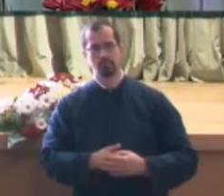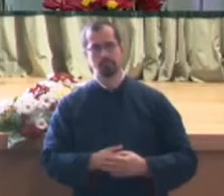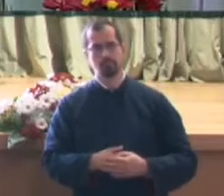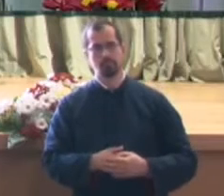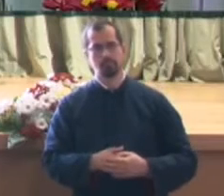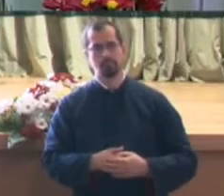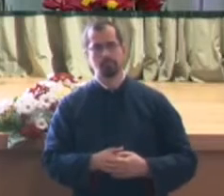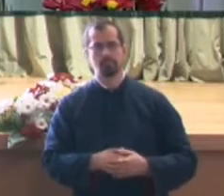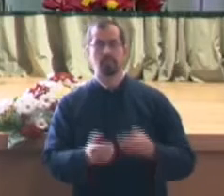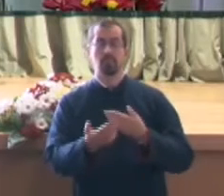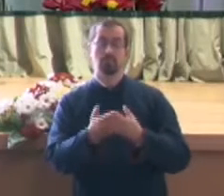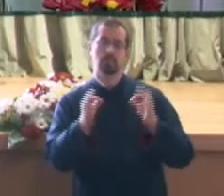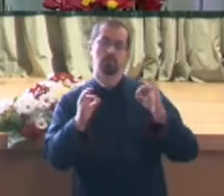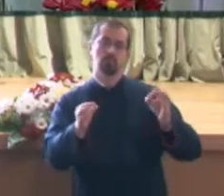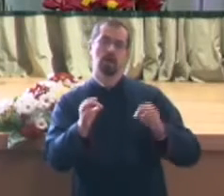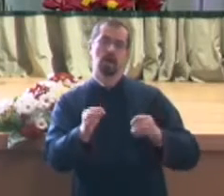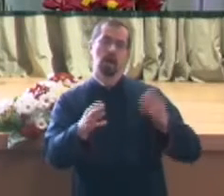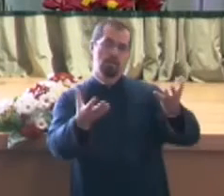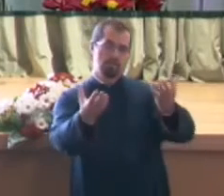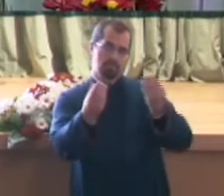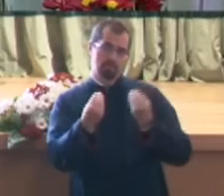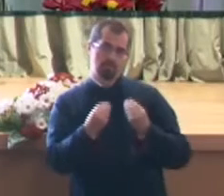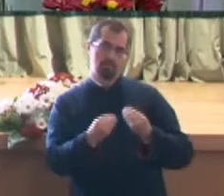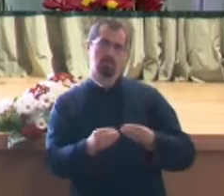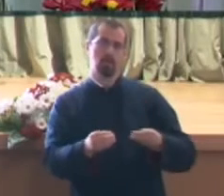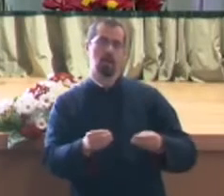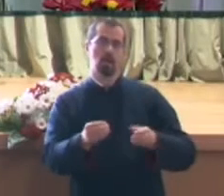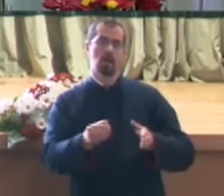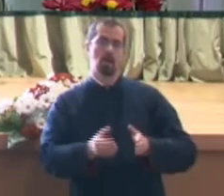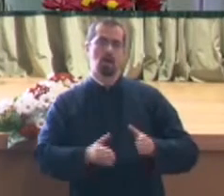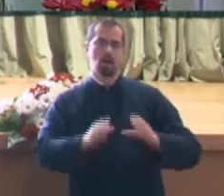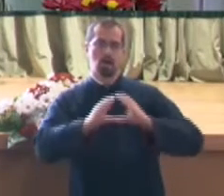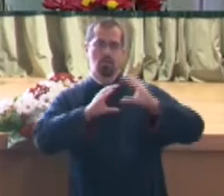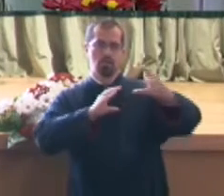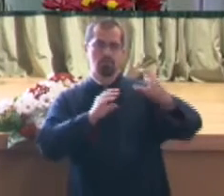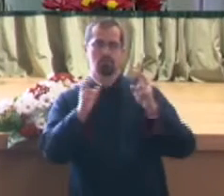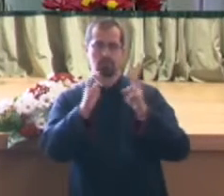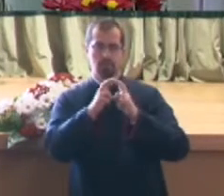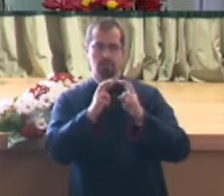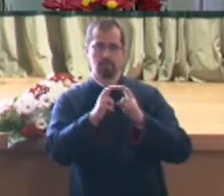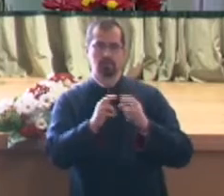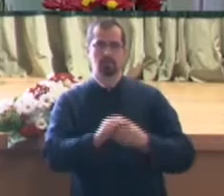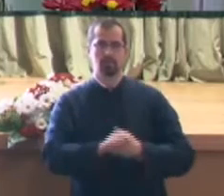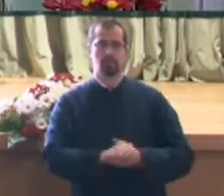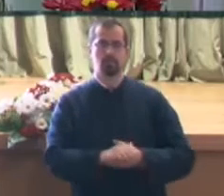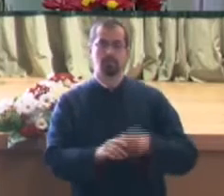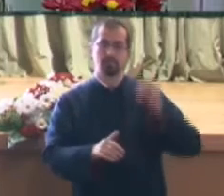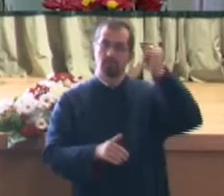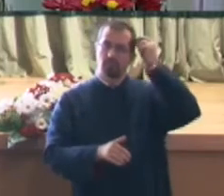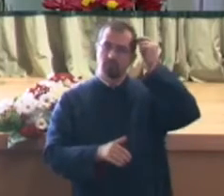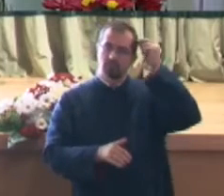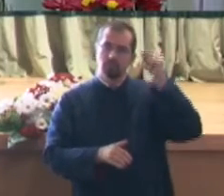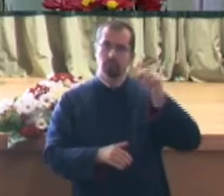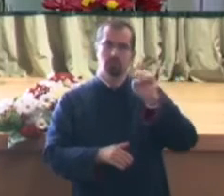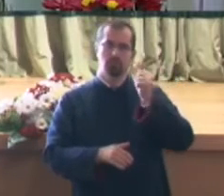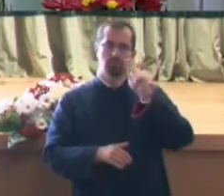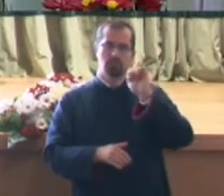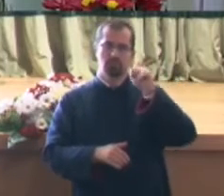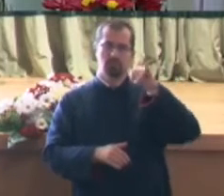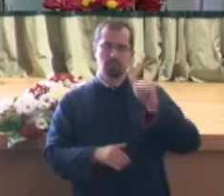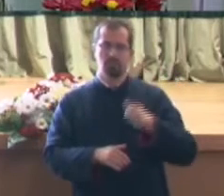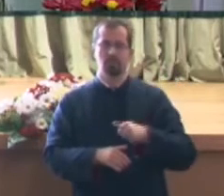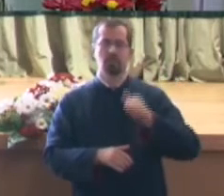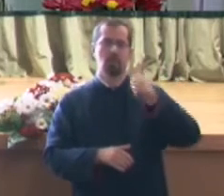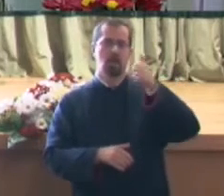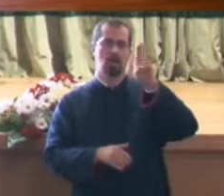autobuzele electrice și în primă fază ne gândim, bineînțeles, la Ștefănești, Albota și Moșoe.